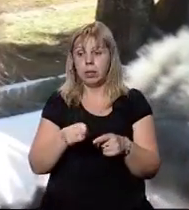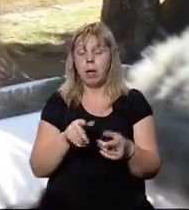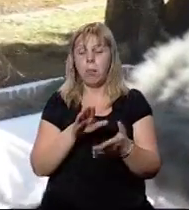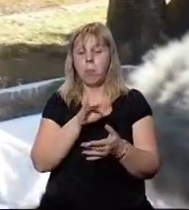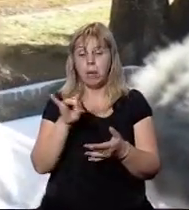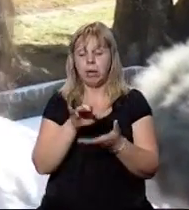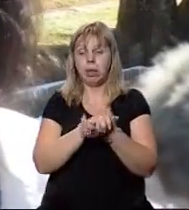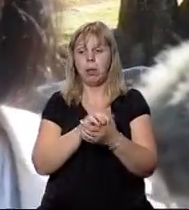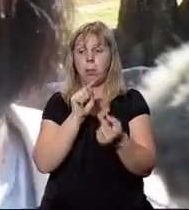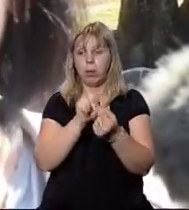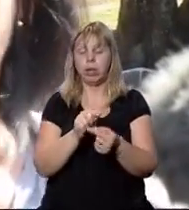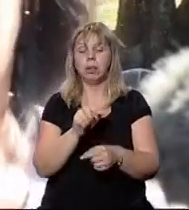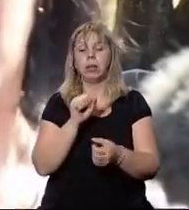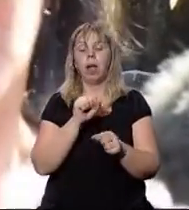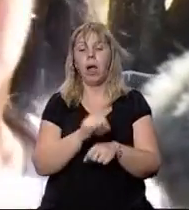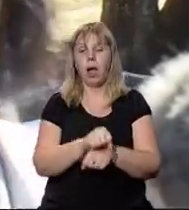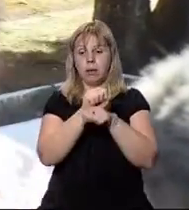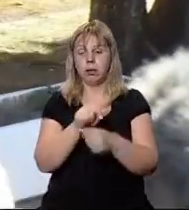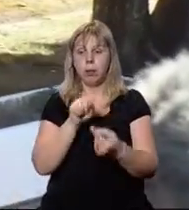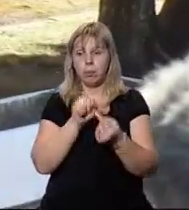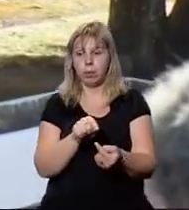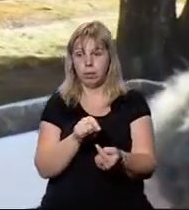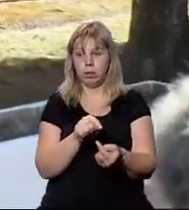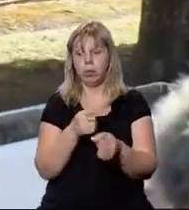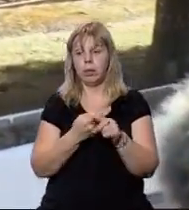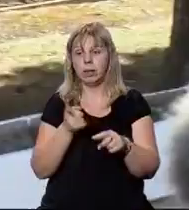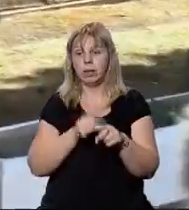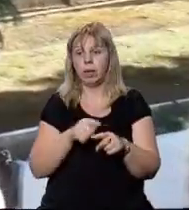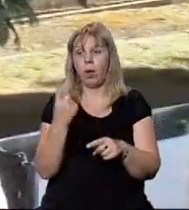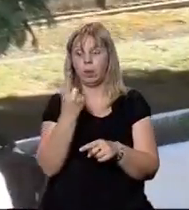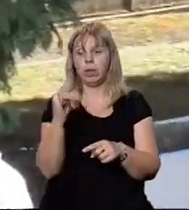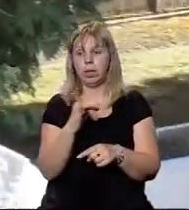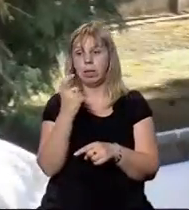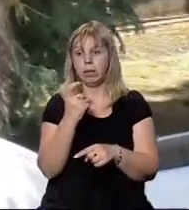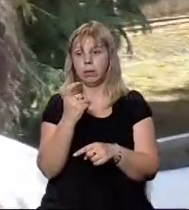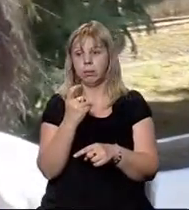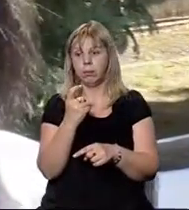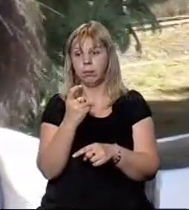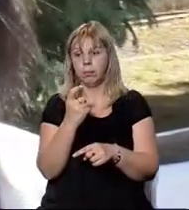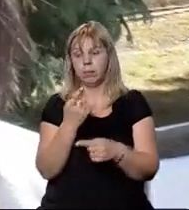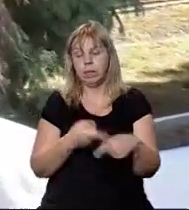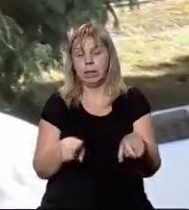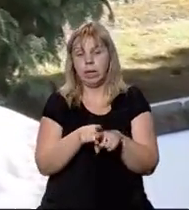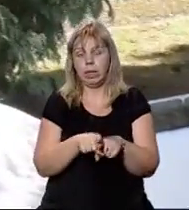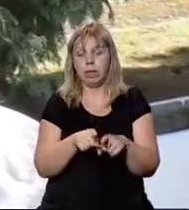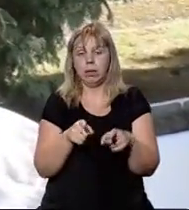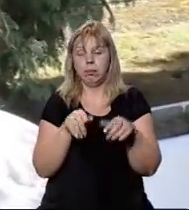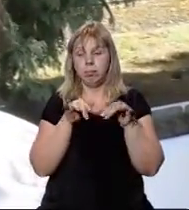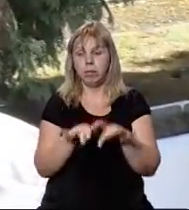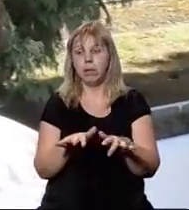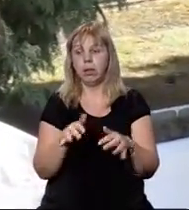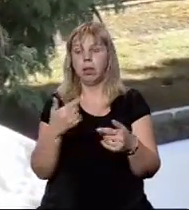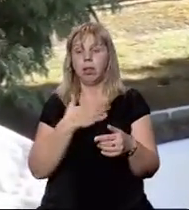мирний протест, мирна акція протесту, це один із таких заходів,